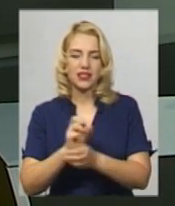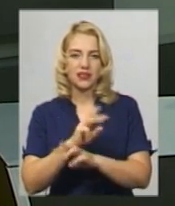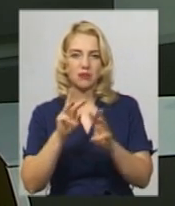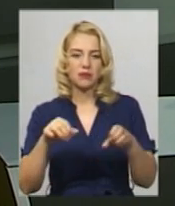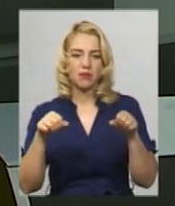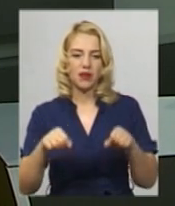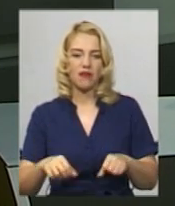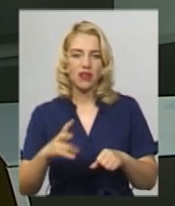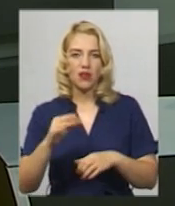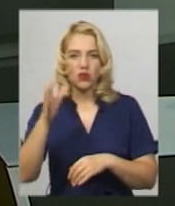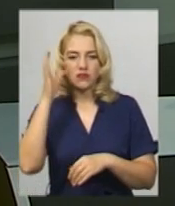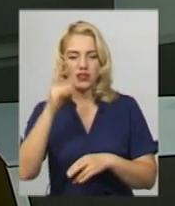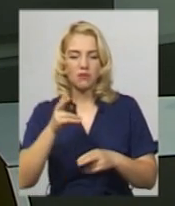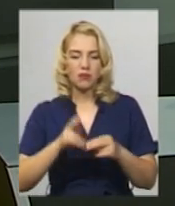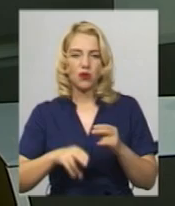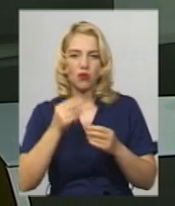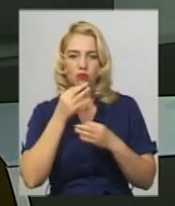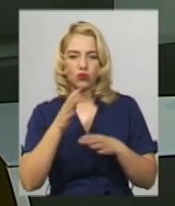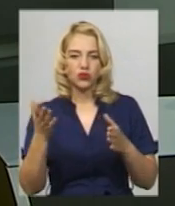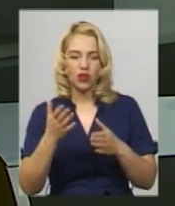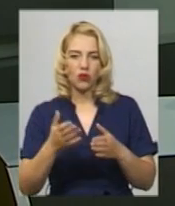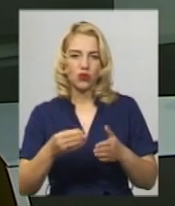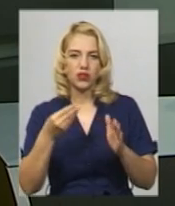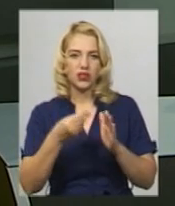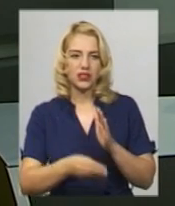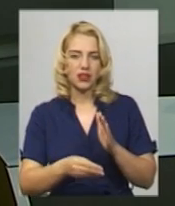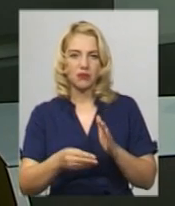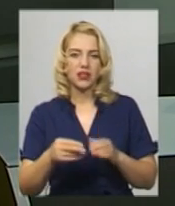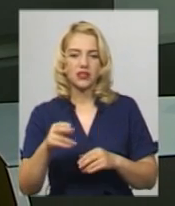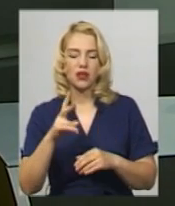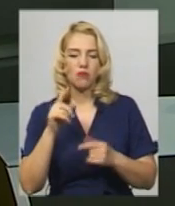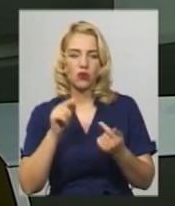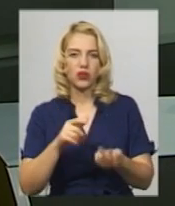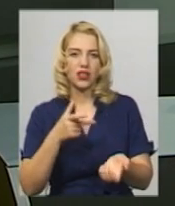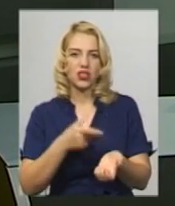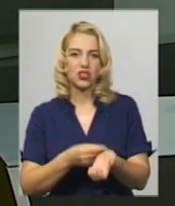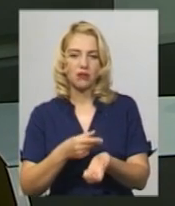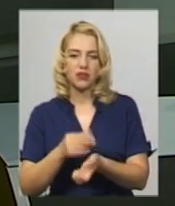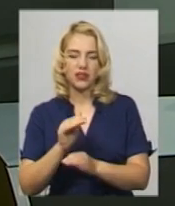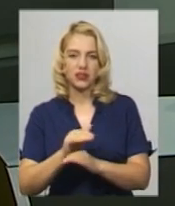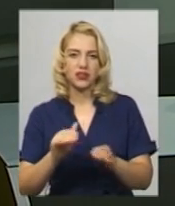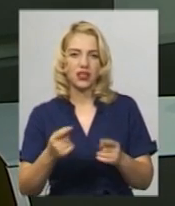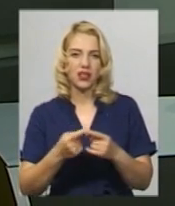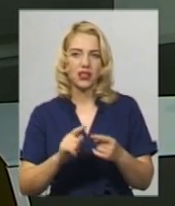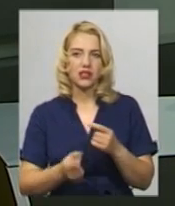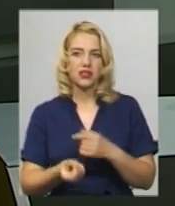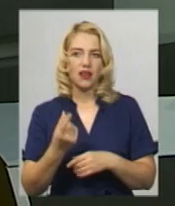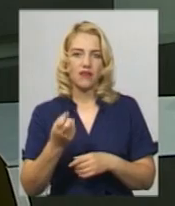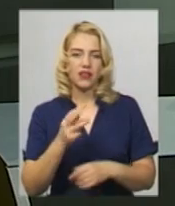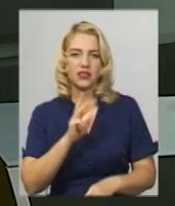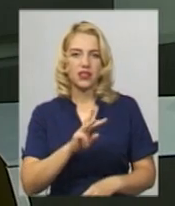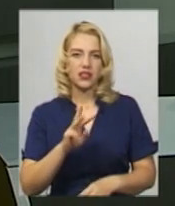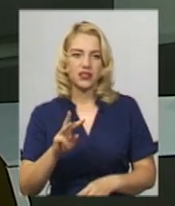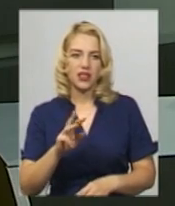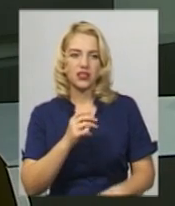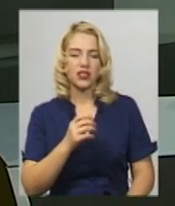та припинення будь-якої дискримінації проти нещеплених дітей, яка з'явилась на сайті міської ради 14 серпня.